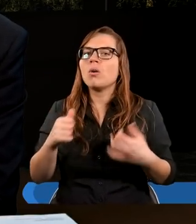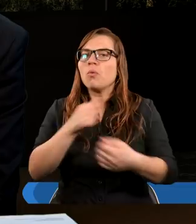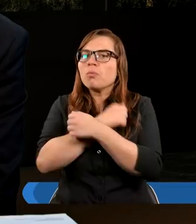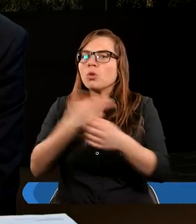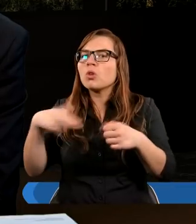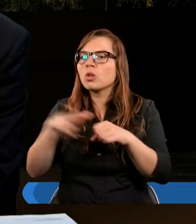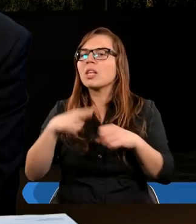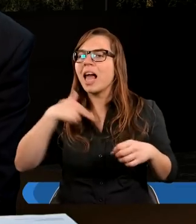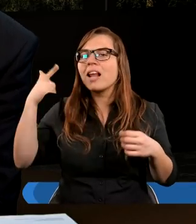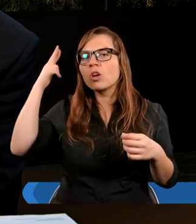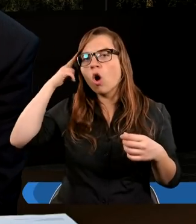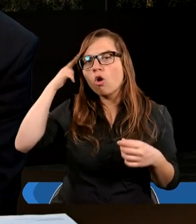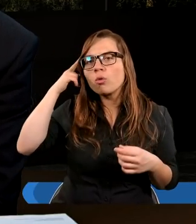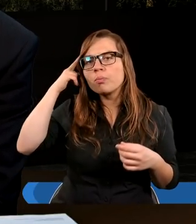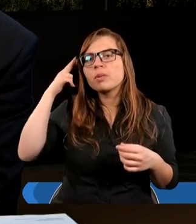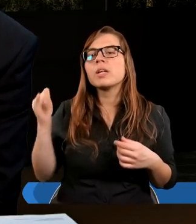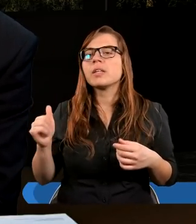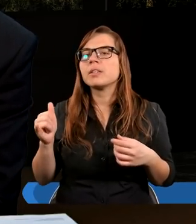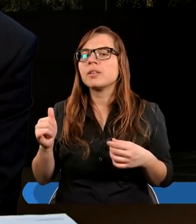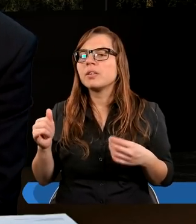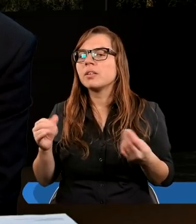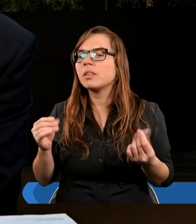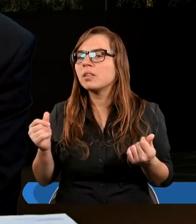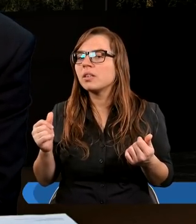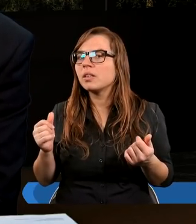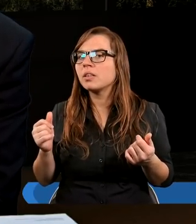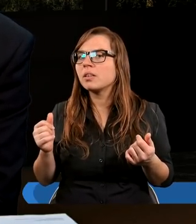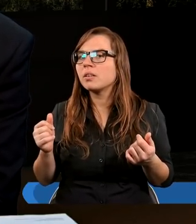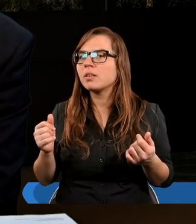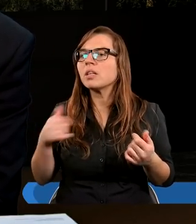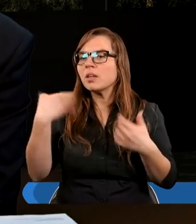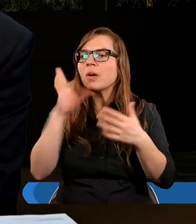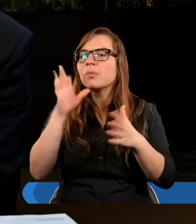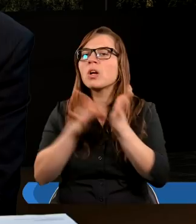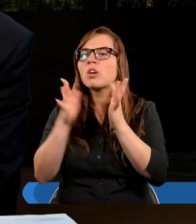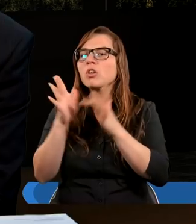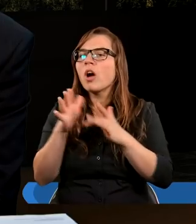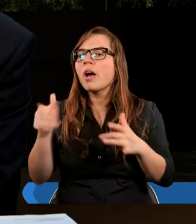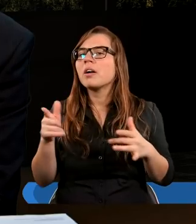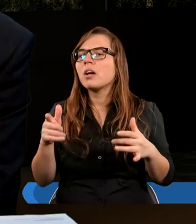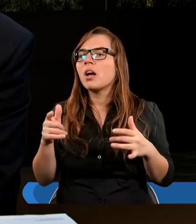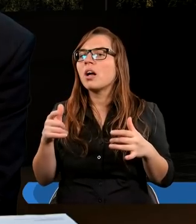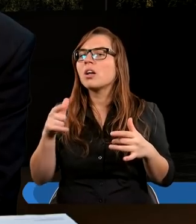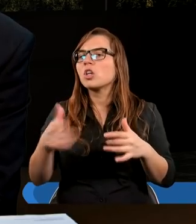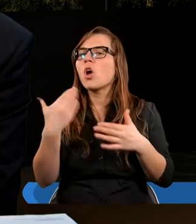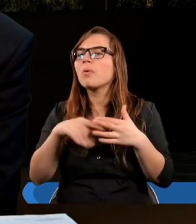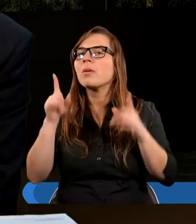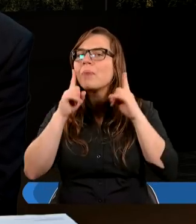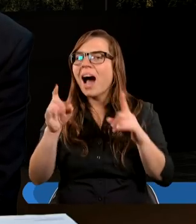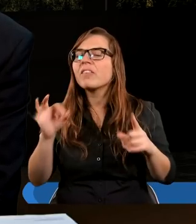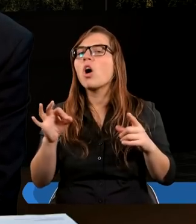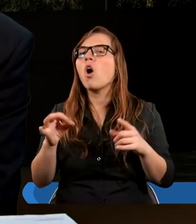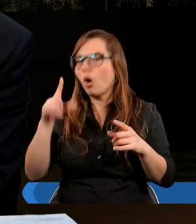obdarowuje, żebyśmy i oczywiście uzemniamy Chrystusowi, żebyśmy dokładnie tak samo obdarzali